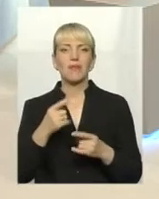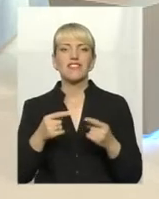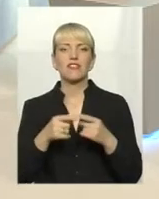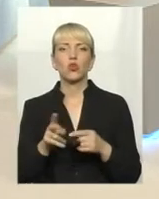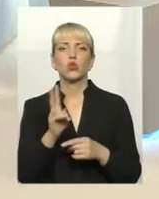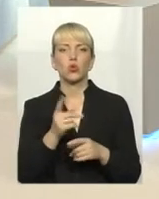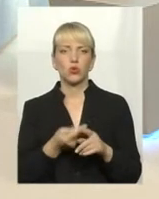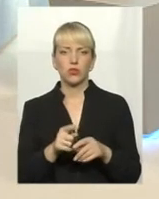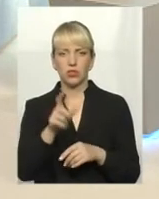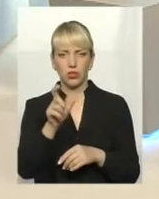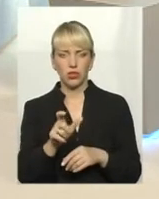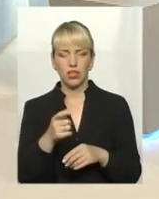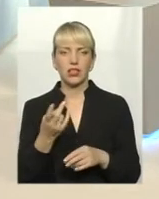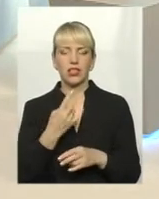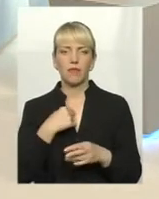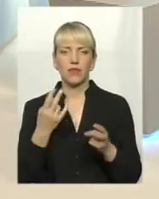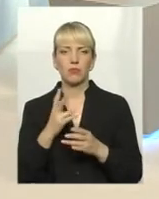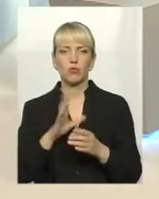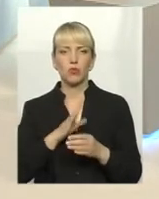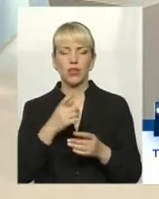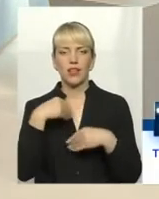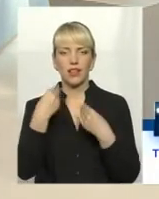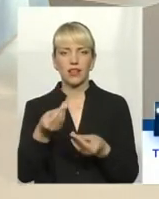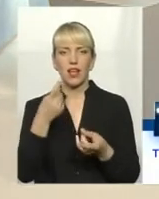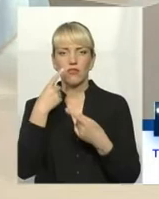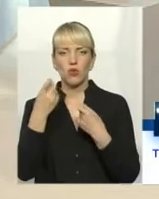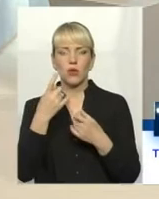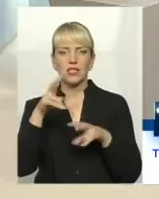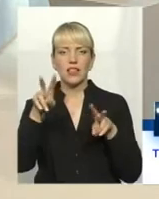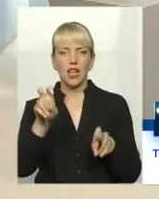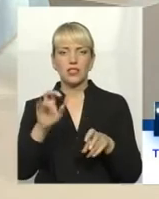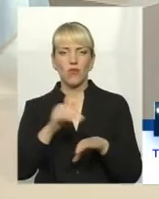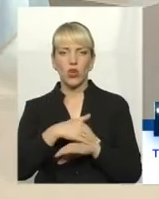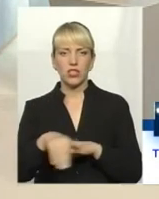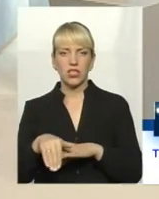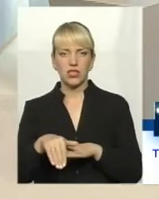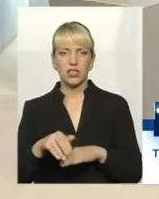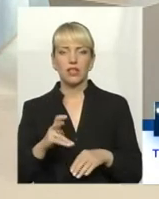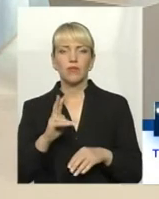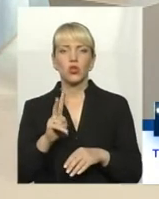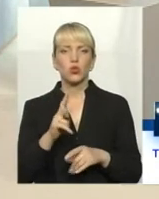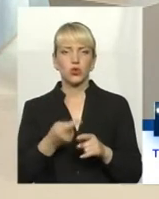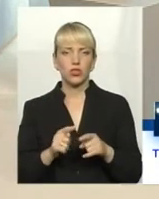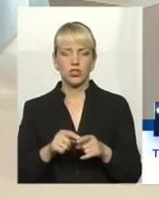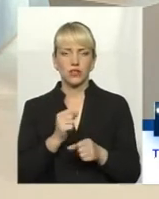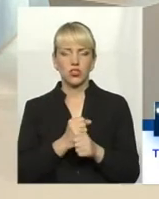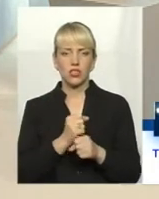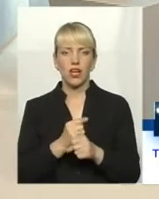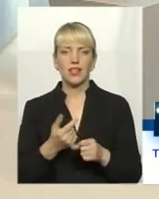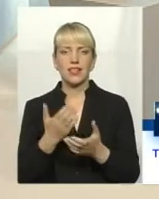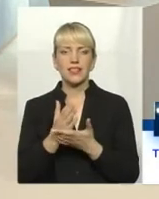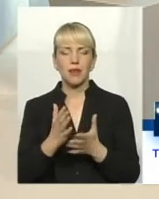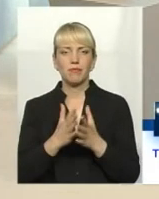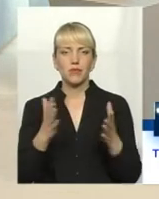що це з юридична особа, тому нам потрібно, щоб була наведена інформація про назву і про адреси суб'єкта господарювання, який так вчиняє. Тоді є